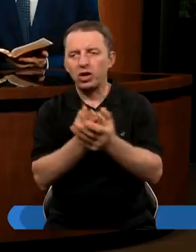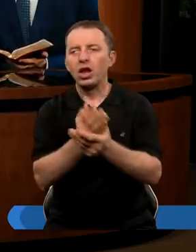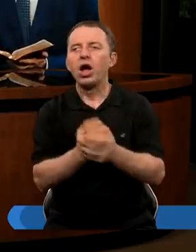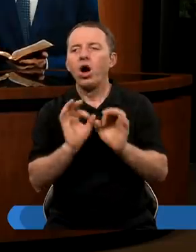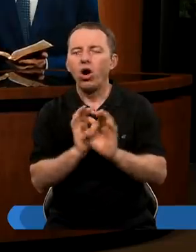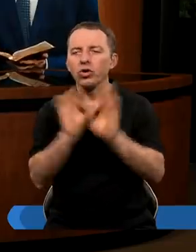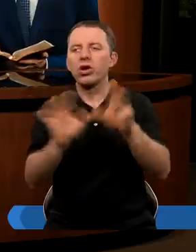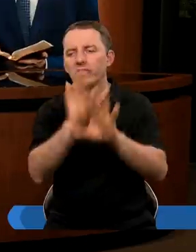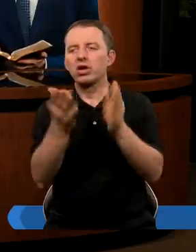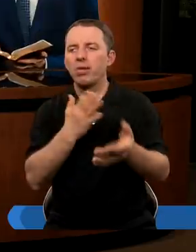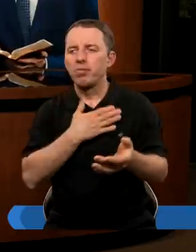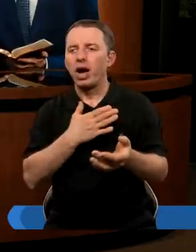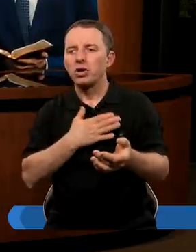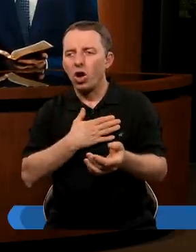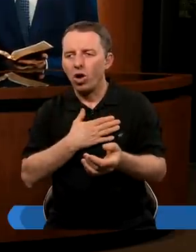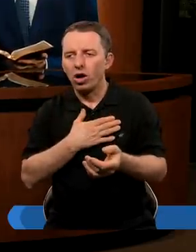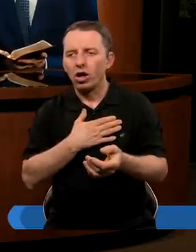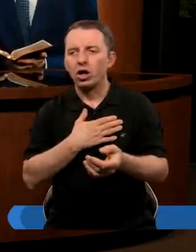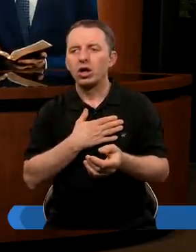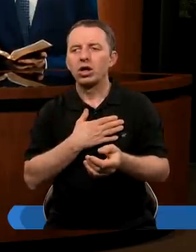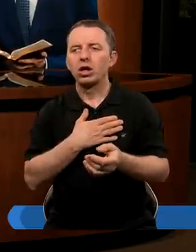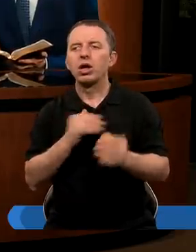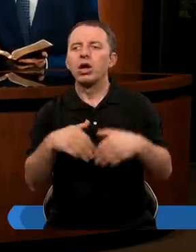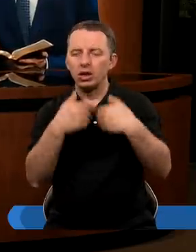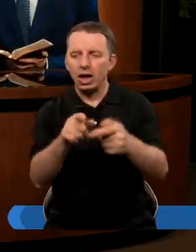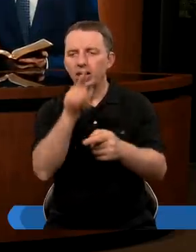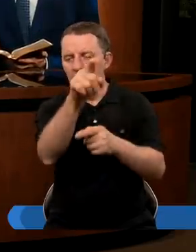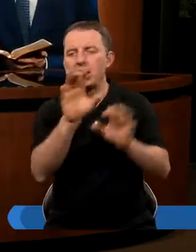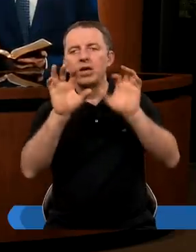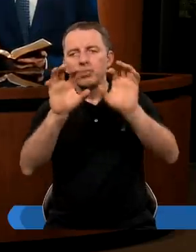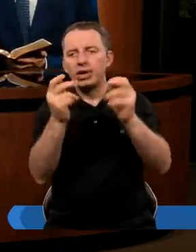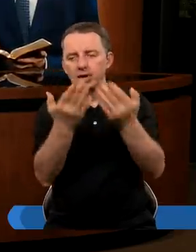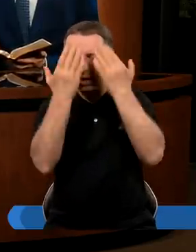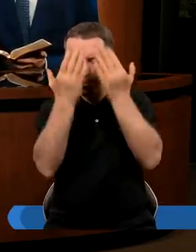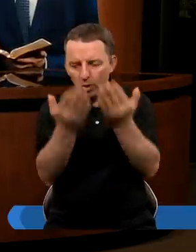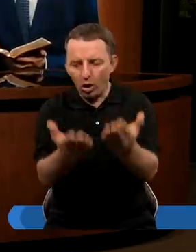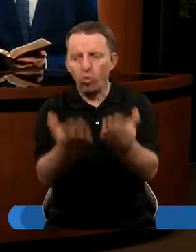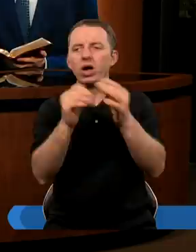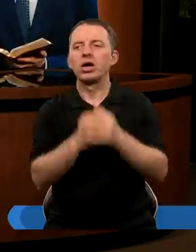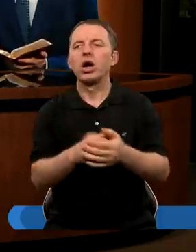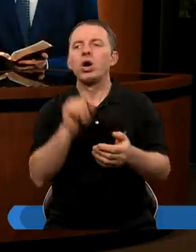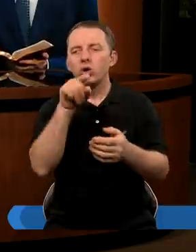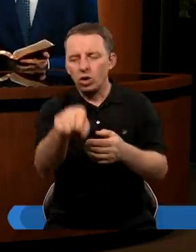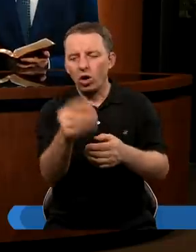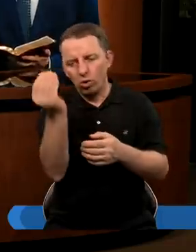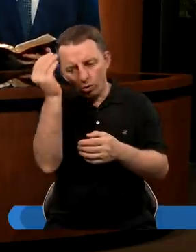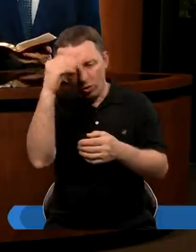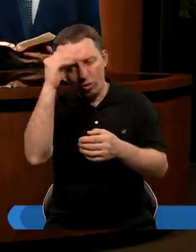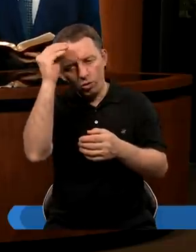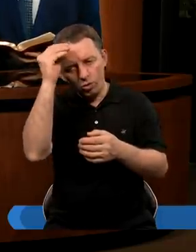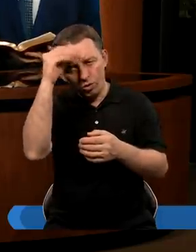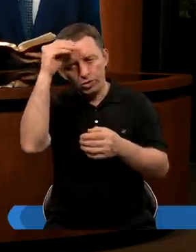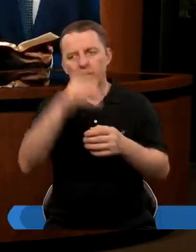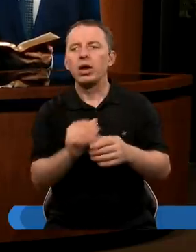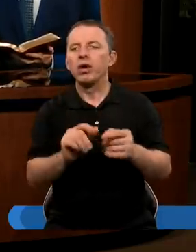I oczywiście wszyscy mają Jemu dać pokłon. I mi się wydaje, że to właśnie nas uczy, przede